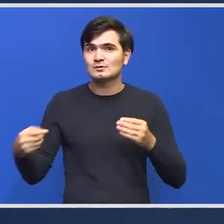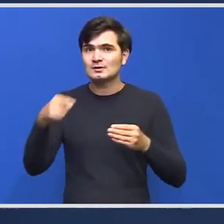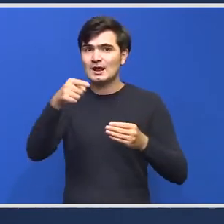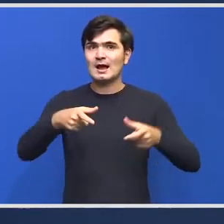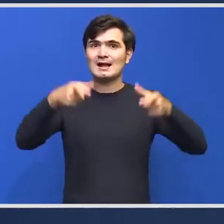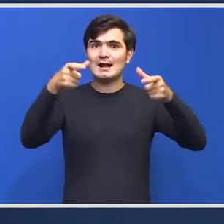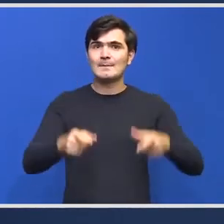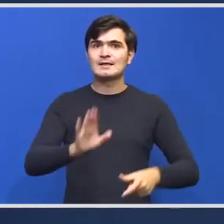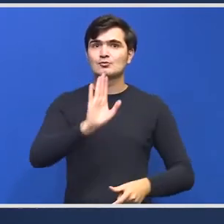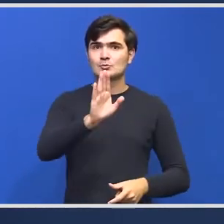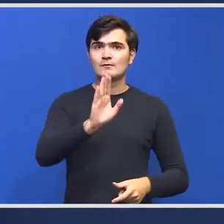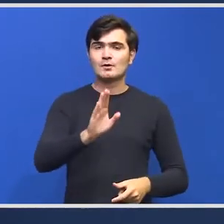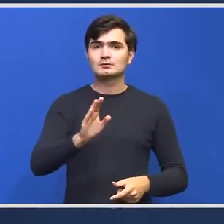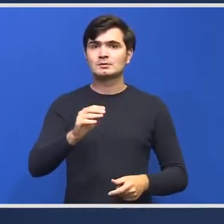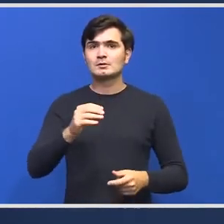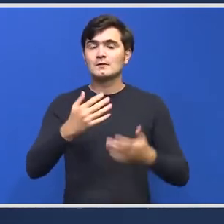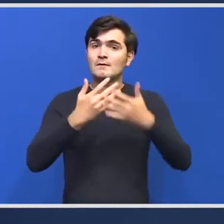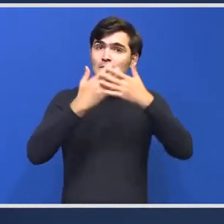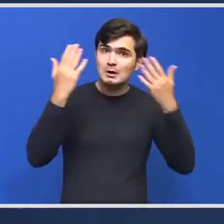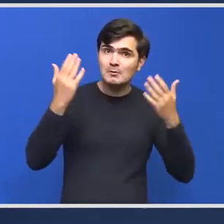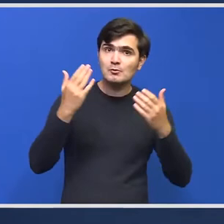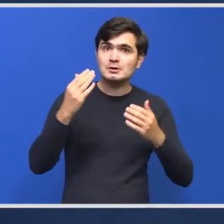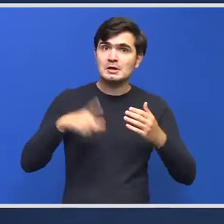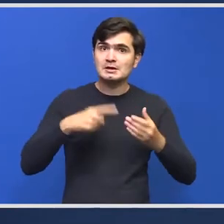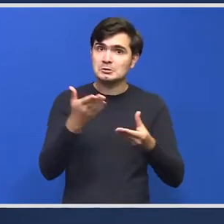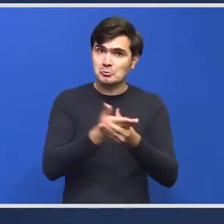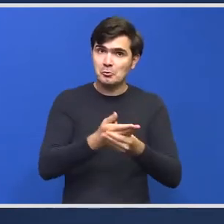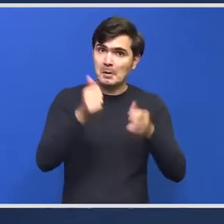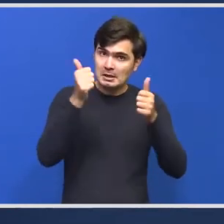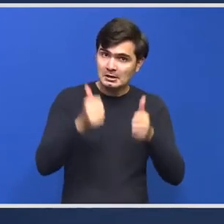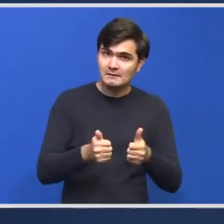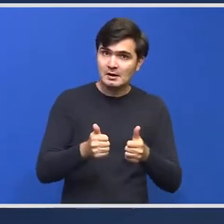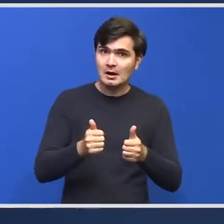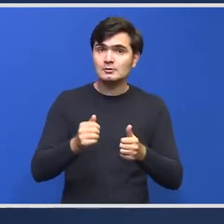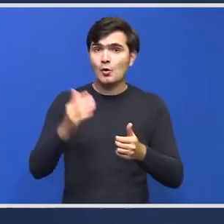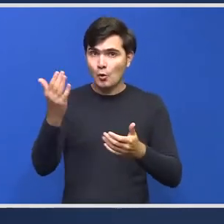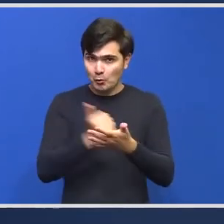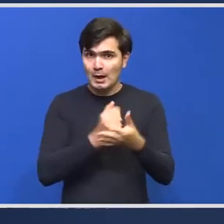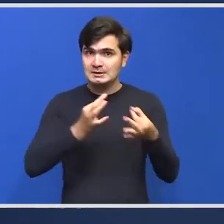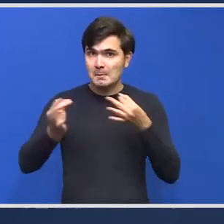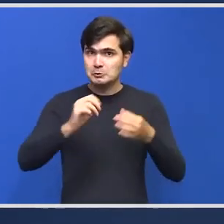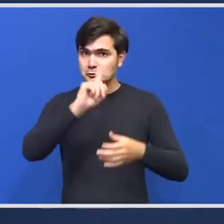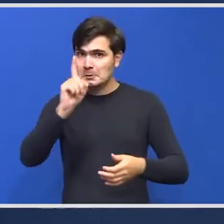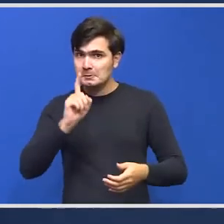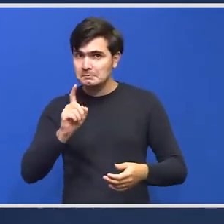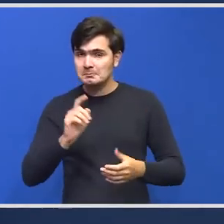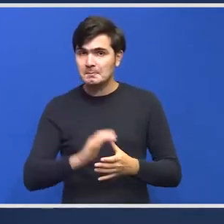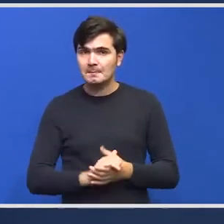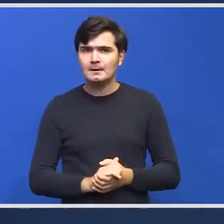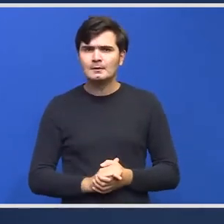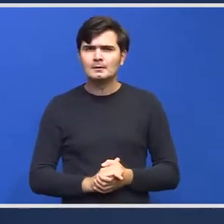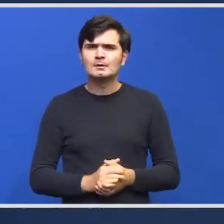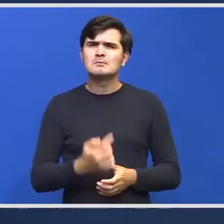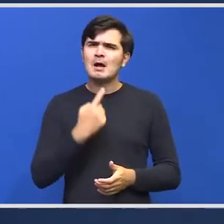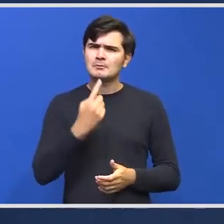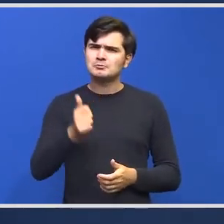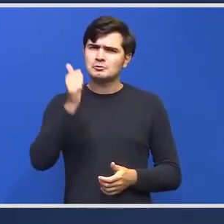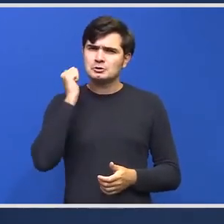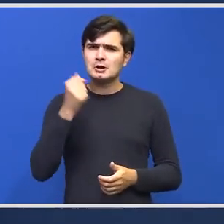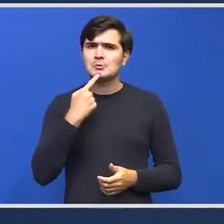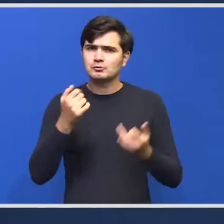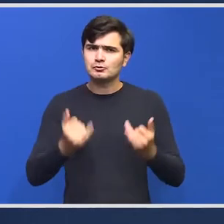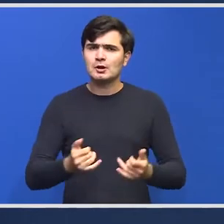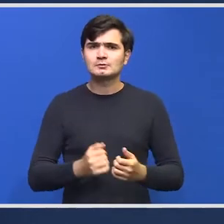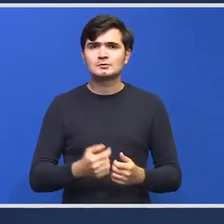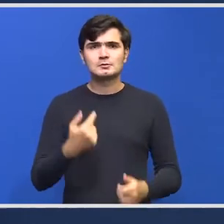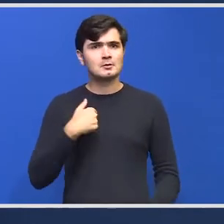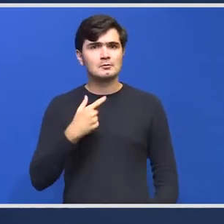v-ați lămurit și dacă documentul este real și, în cazul în care este real, dacă vor fi luate ceva măsuri? Am spus și ieri, o spun și